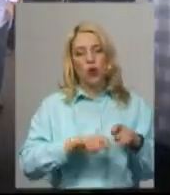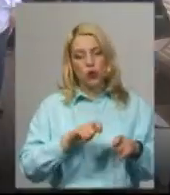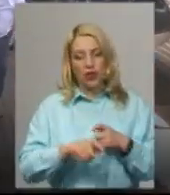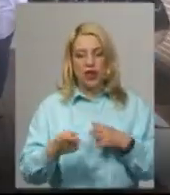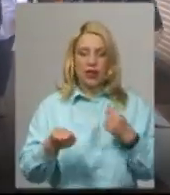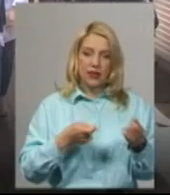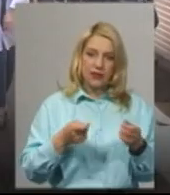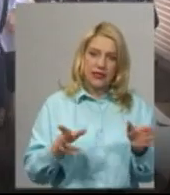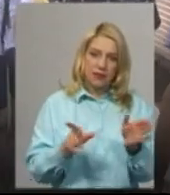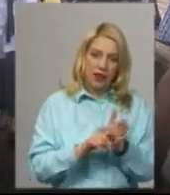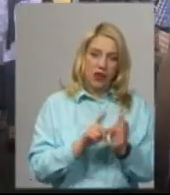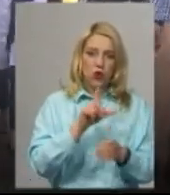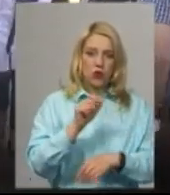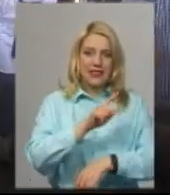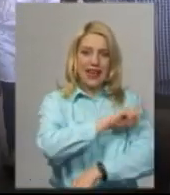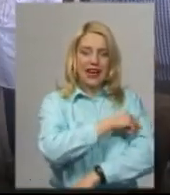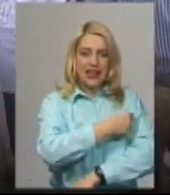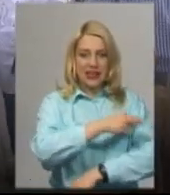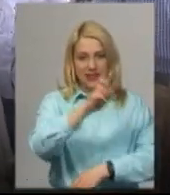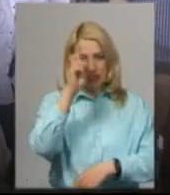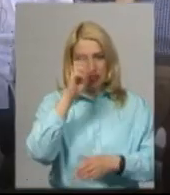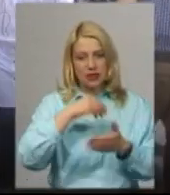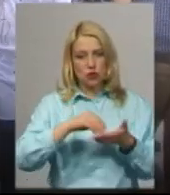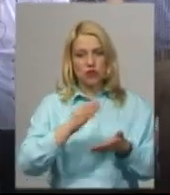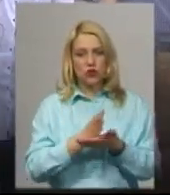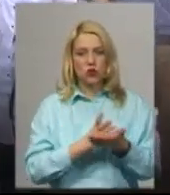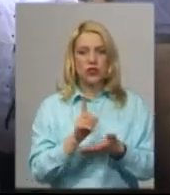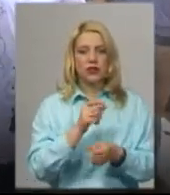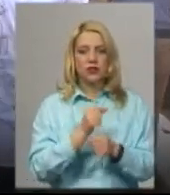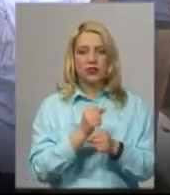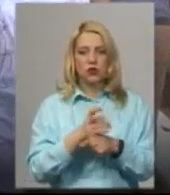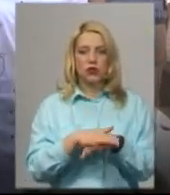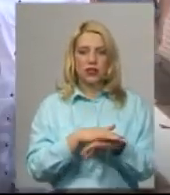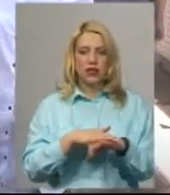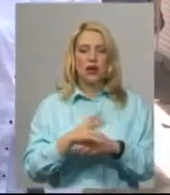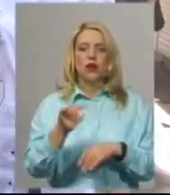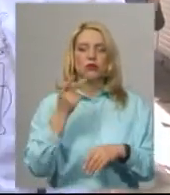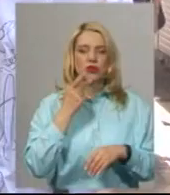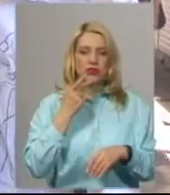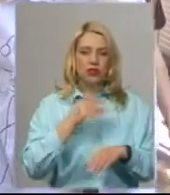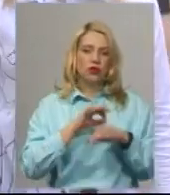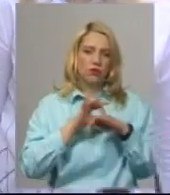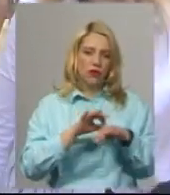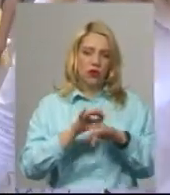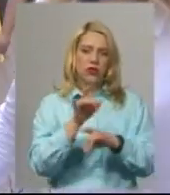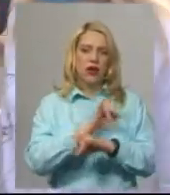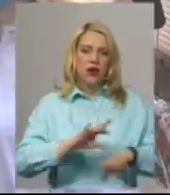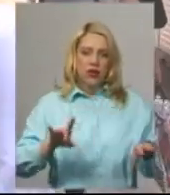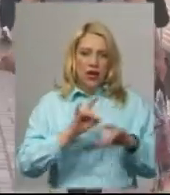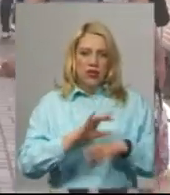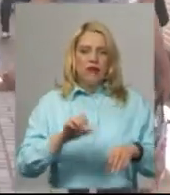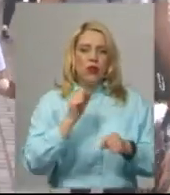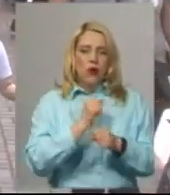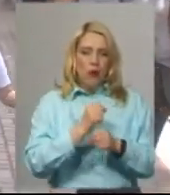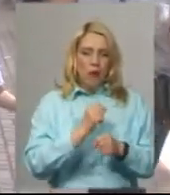з лікарями Держпорозпоживслужби, які працюють на території ринку, постійно проводять роз'яснювальну роботу,